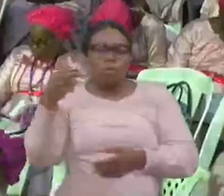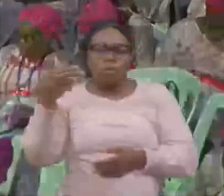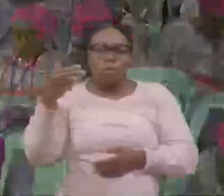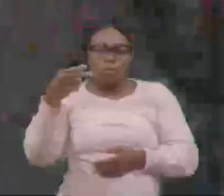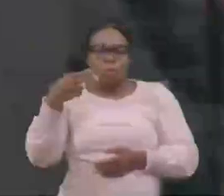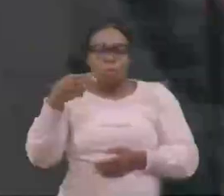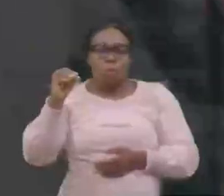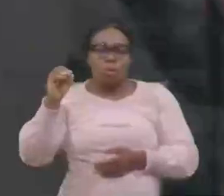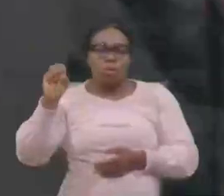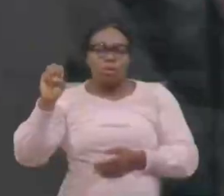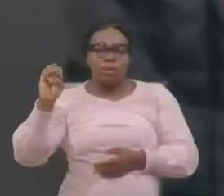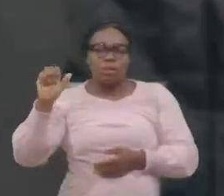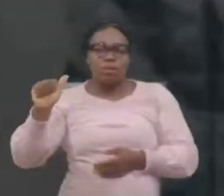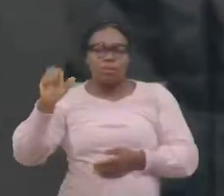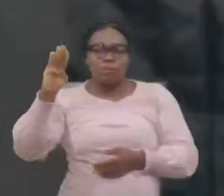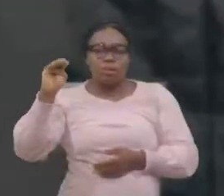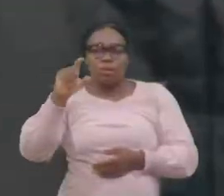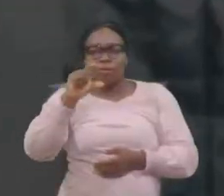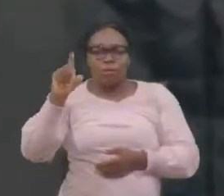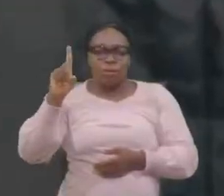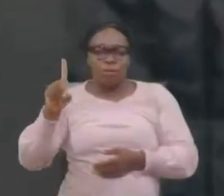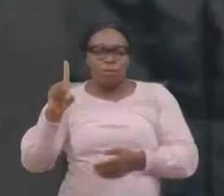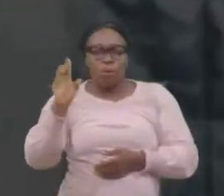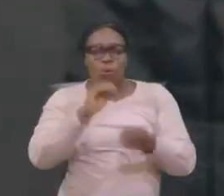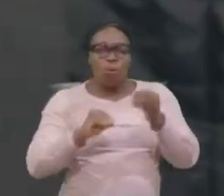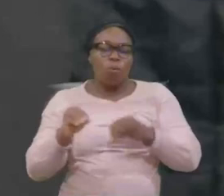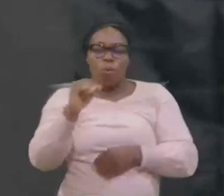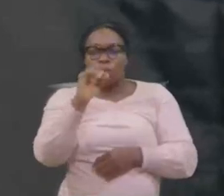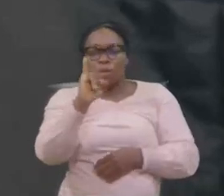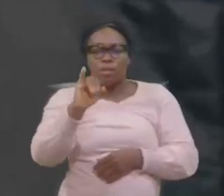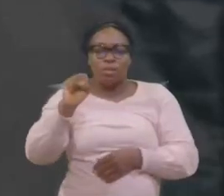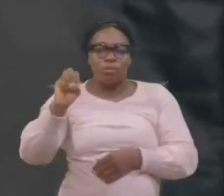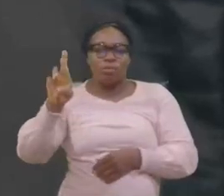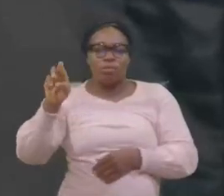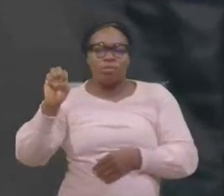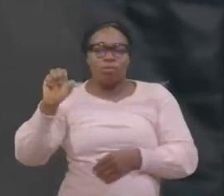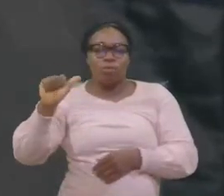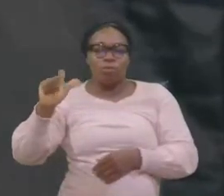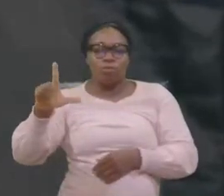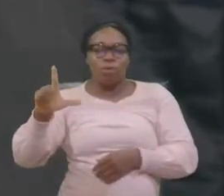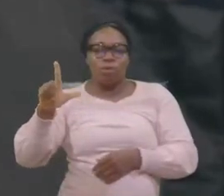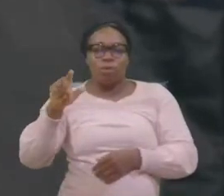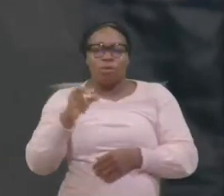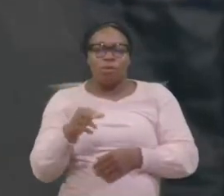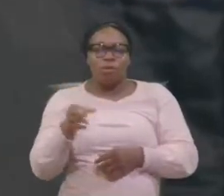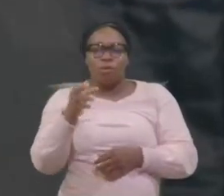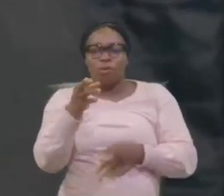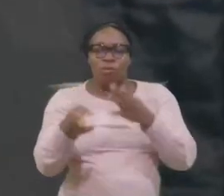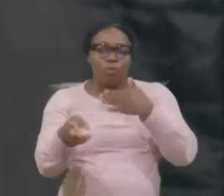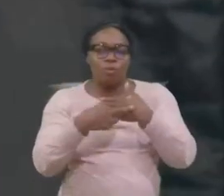Israël. Israël, Reviens à l'éternel, Ton Dieu. Car, Tu es tombé.